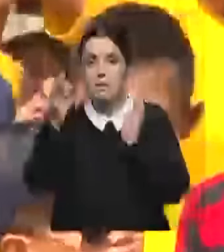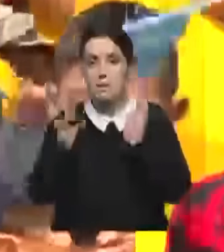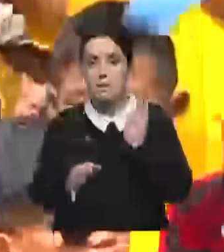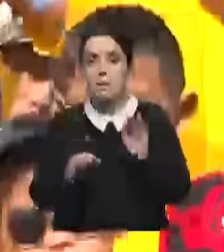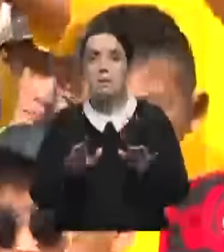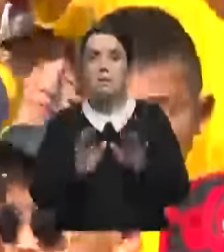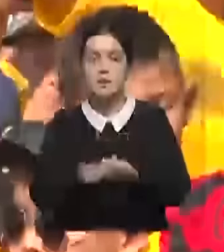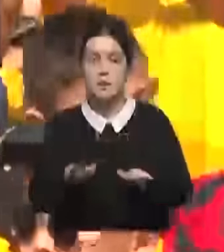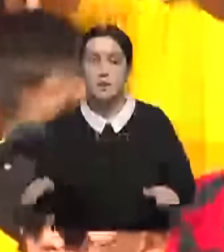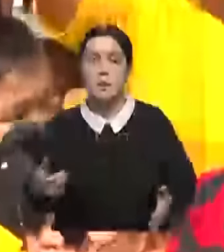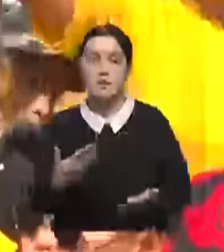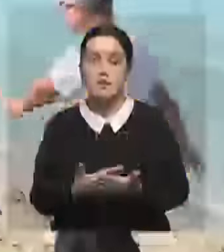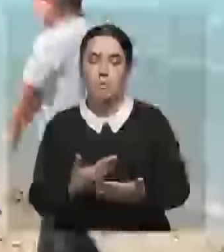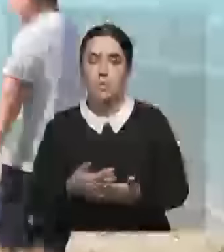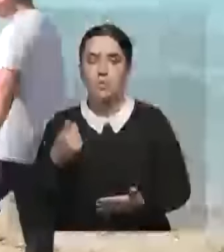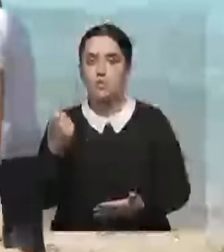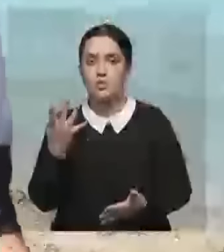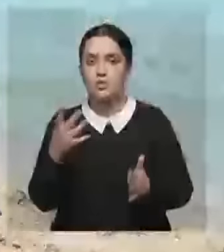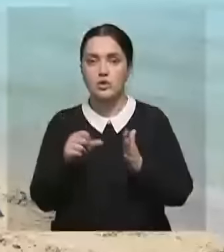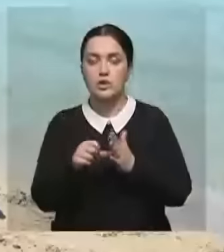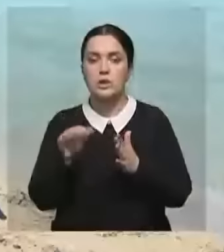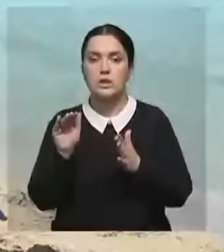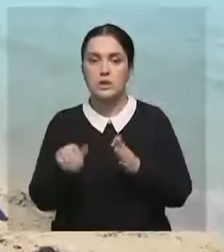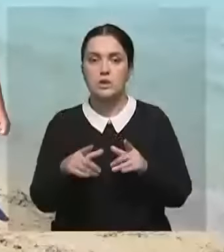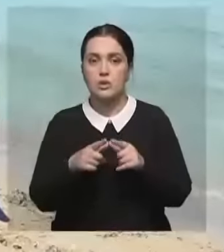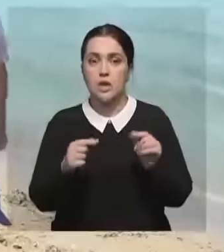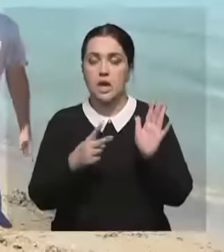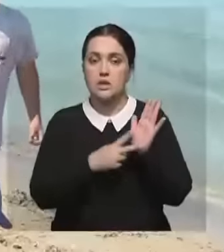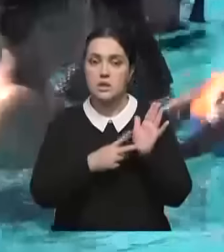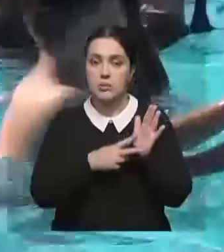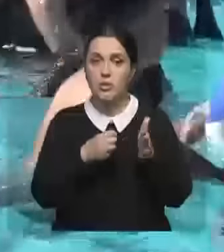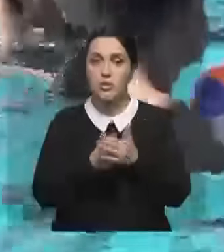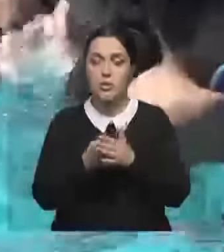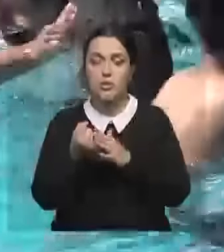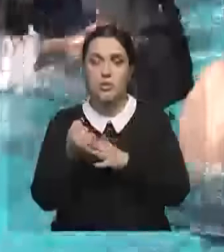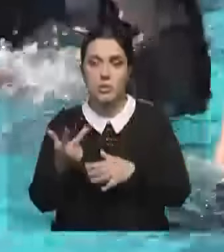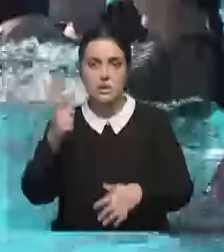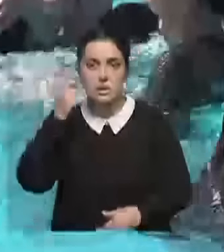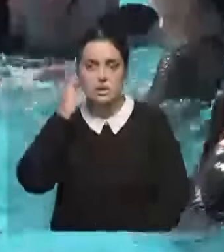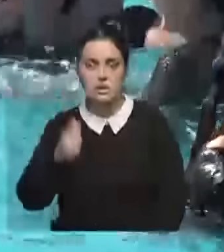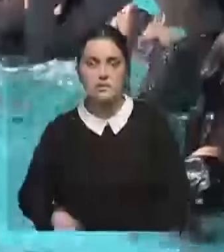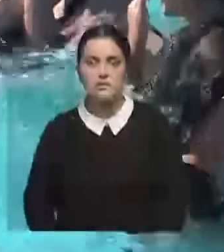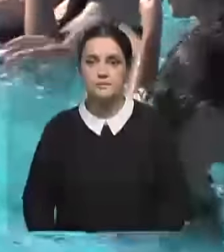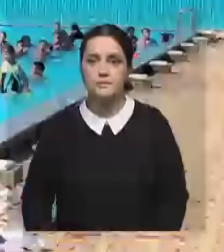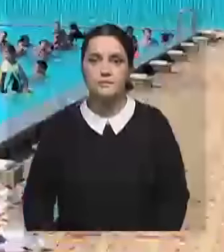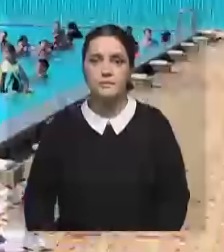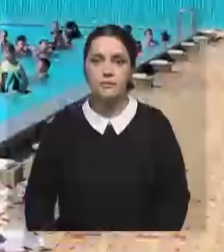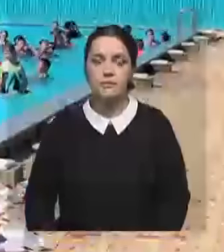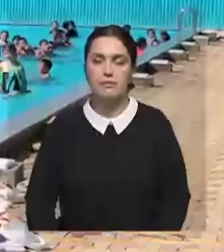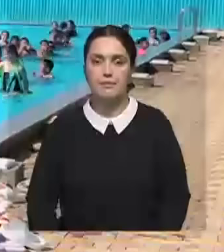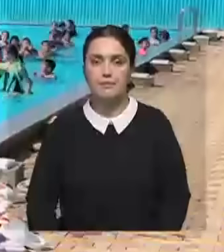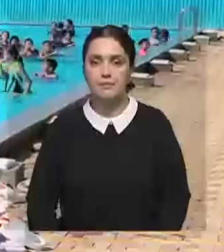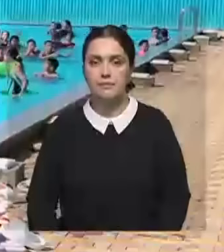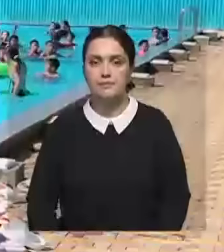области. Это примерно 146 тысяч школьников от 7 до 13 лет. Тамара Степанова, Саламат Бигбаев, Мангосталовская область,